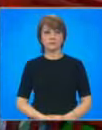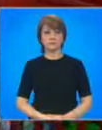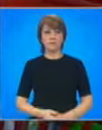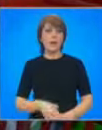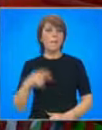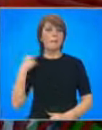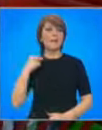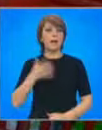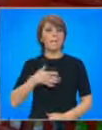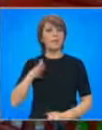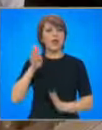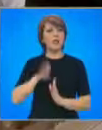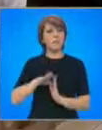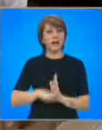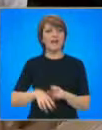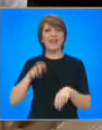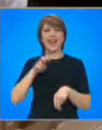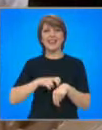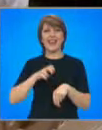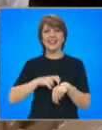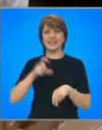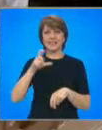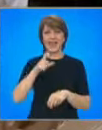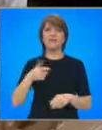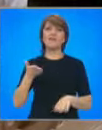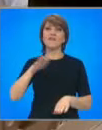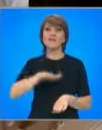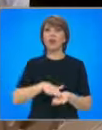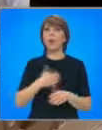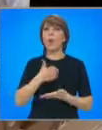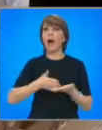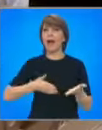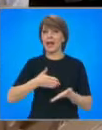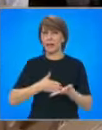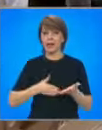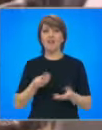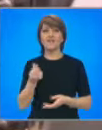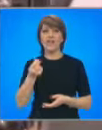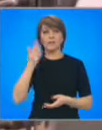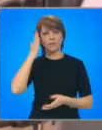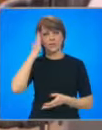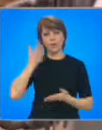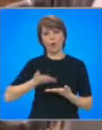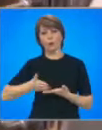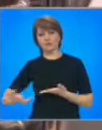Президентът поиска намаляването на ДДС върху хляба. Финансовият министр отхвърли подобна възможност.